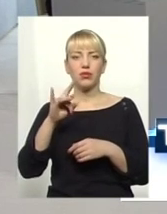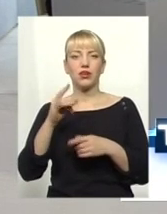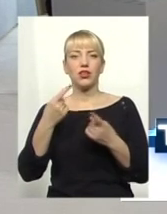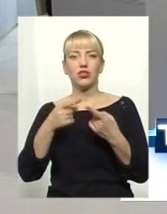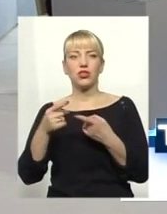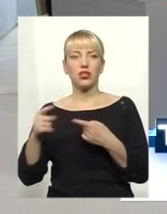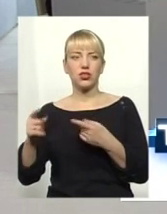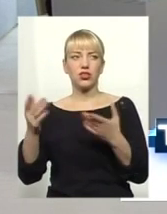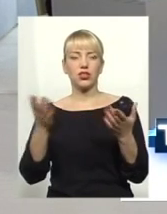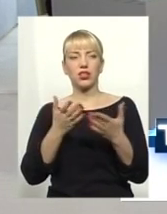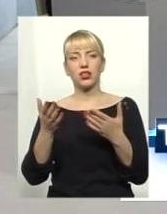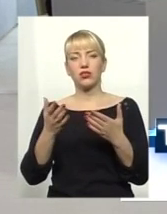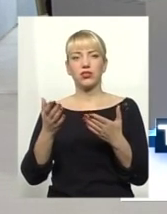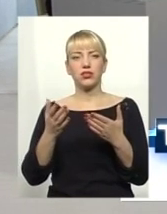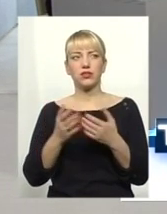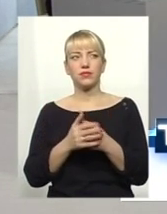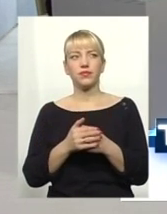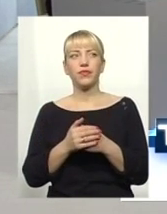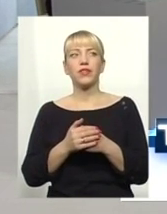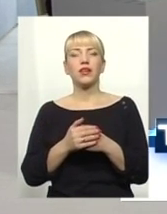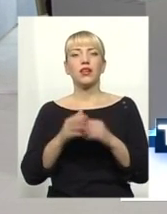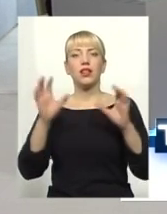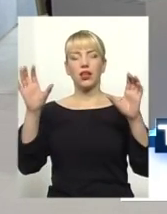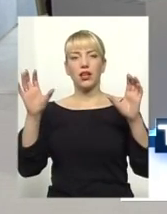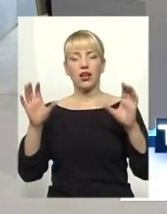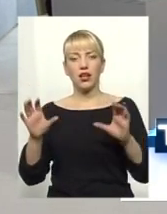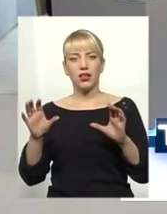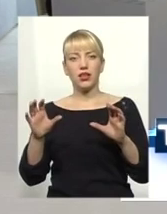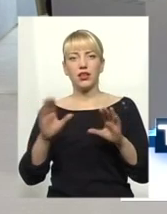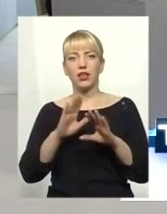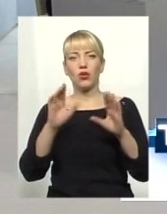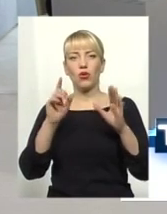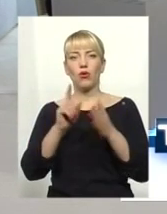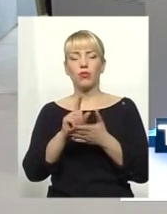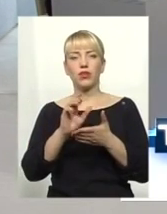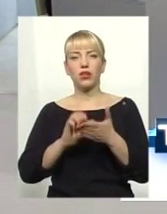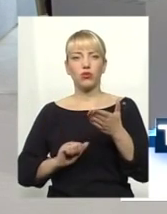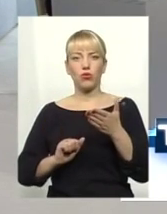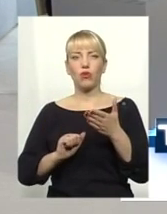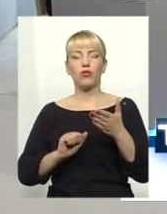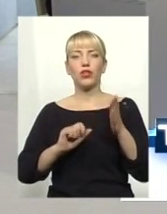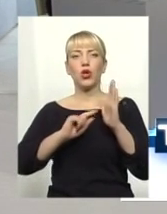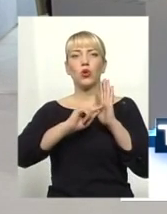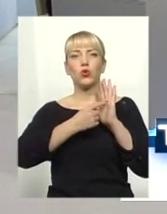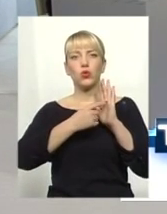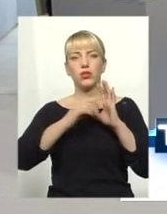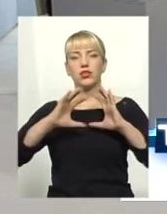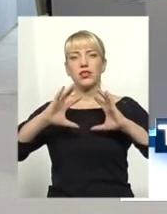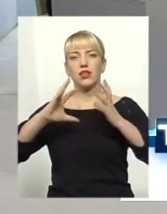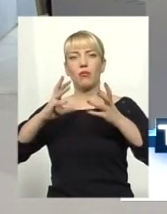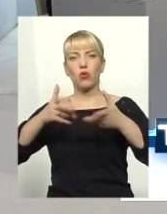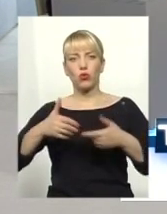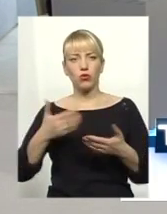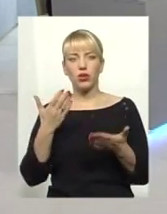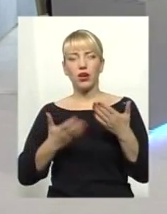якійсь легальній такій неоподаткованій точці земної кулі. По-друге, якщо